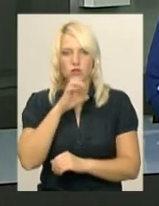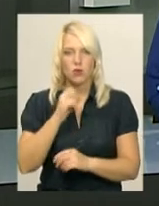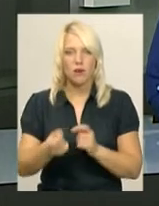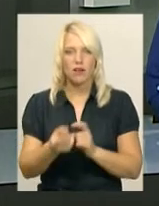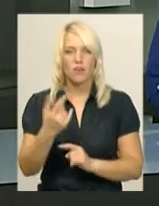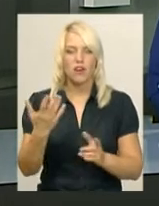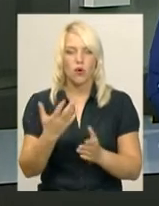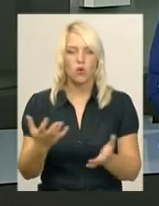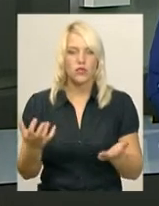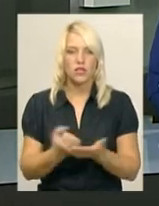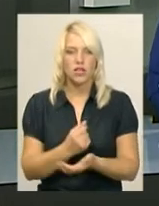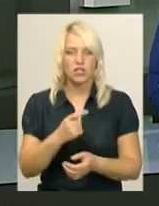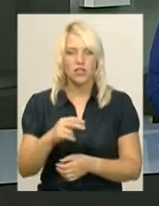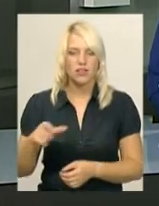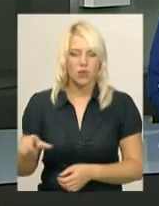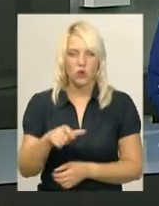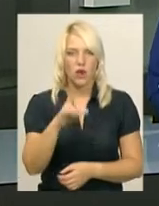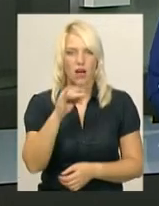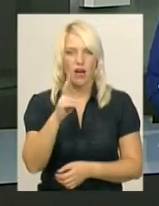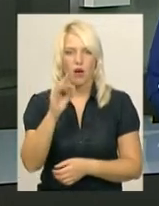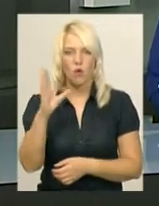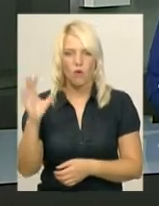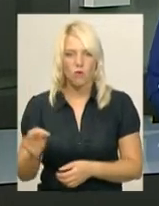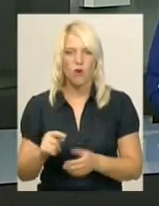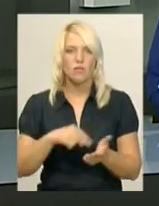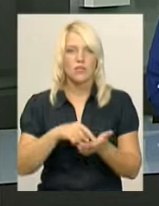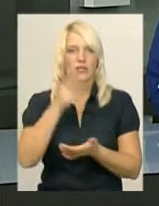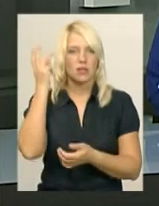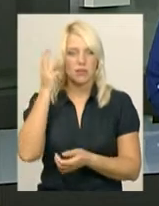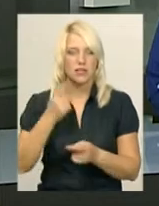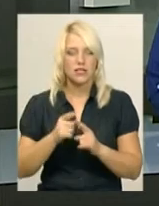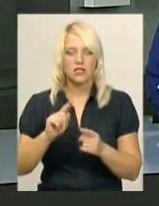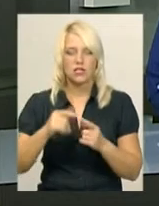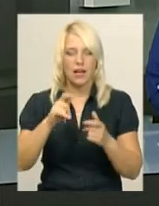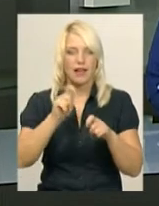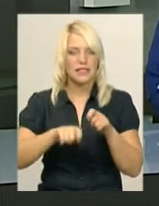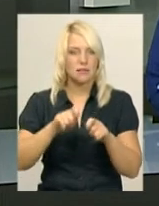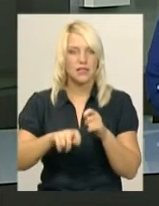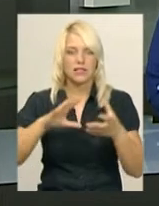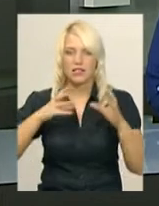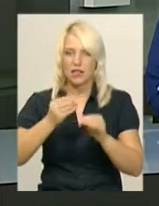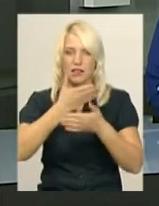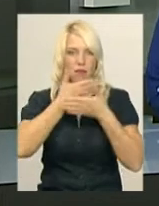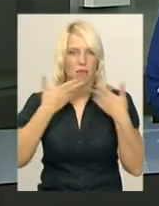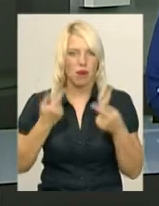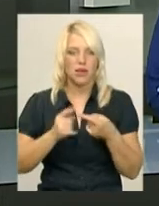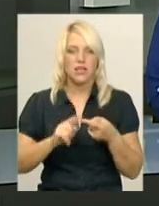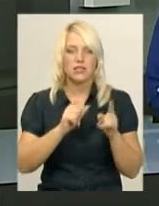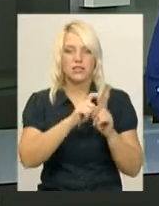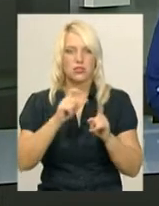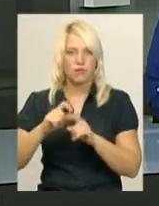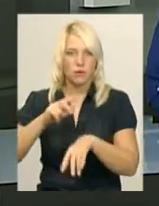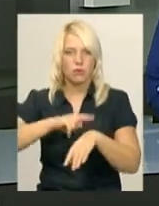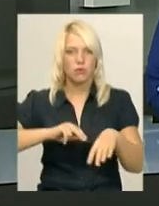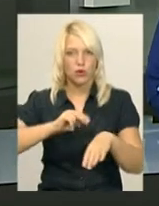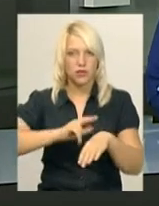знайшли на проїжджій частині мікрорайоні Ракови-Хмельницького. Результатів експертизи немає. За словами прес-секретаря управління патрульної